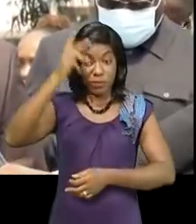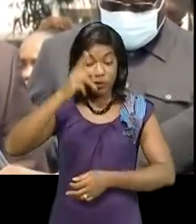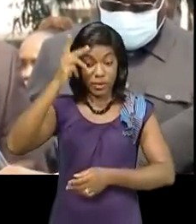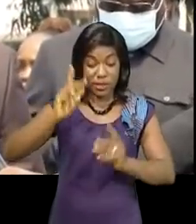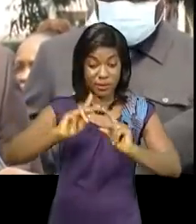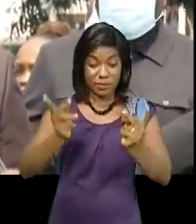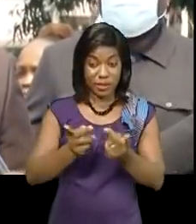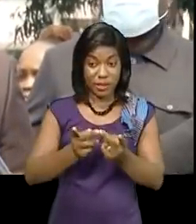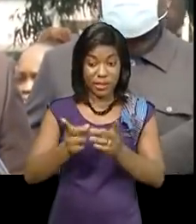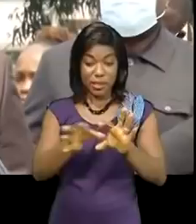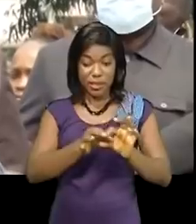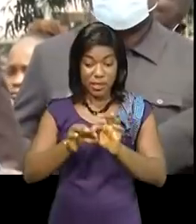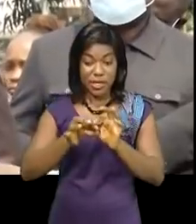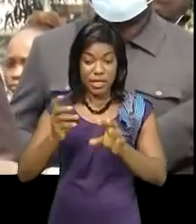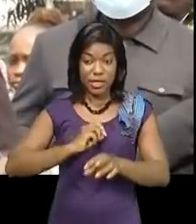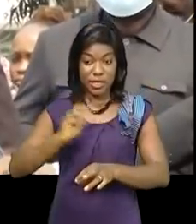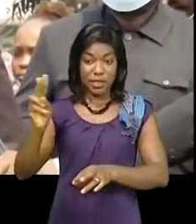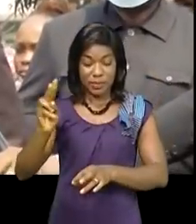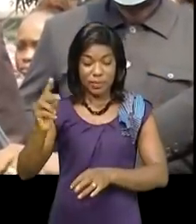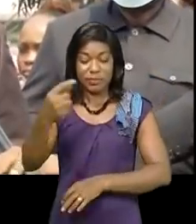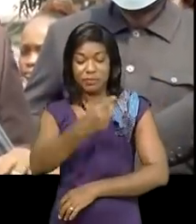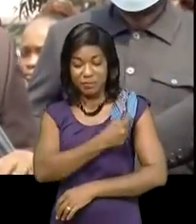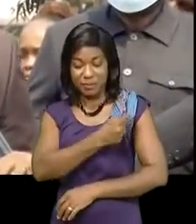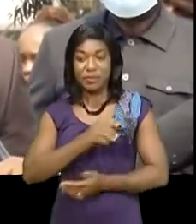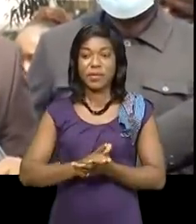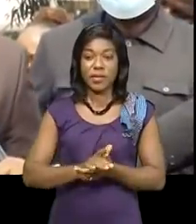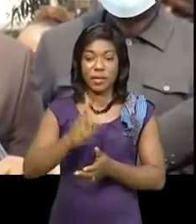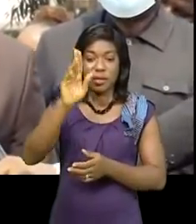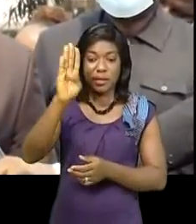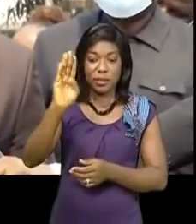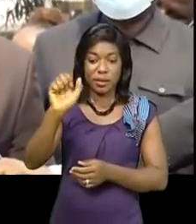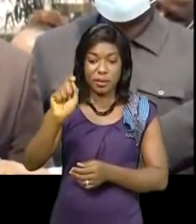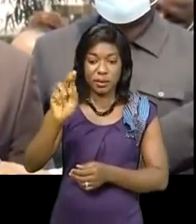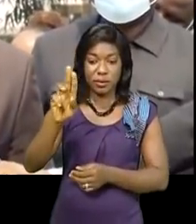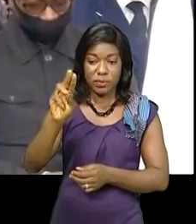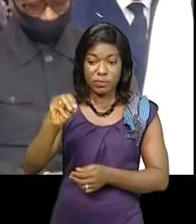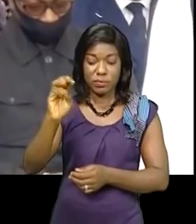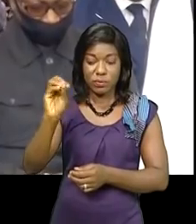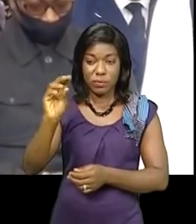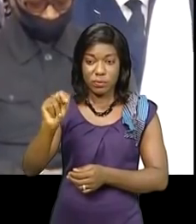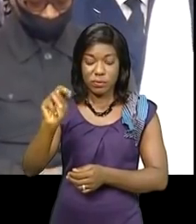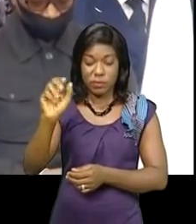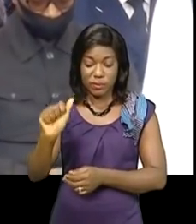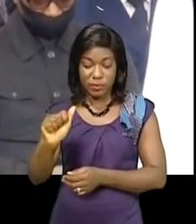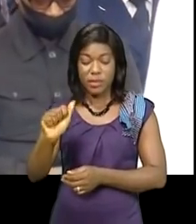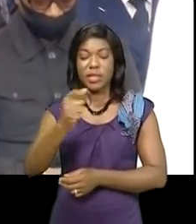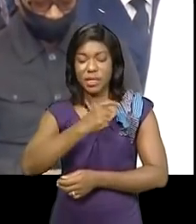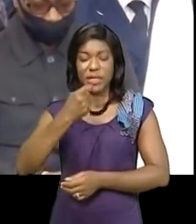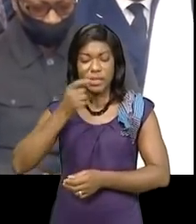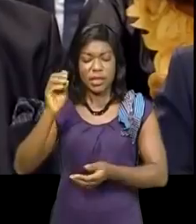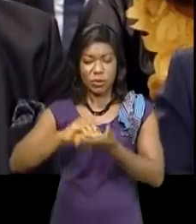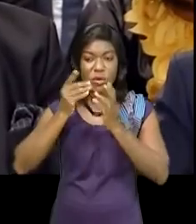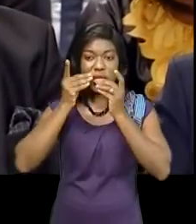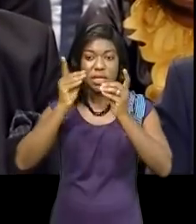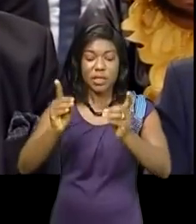parti allié à l'UDPES, l'honorable Laurent Batumura a promis de ne pas se départir des tweets philosophiques, des